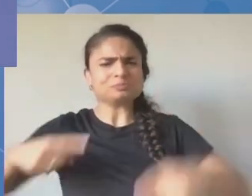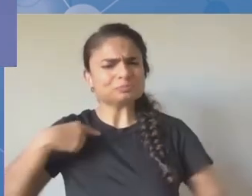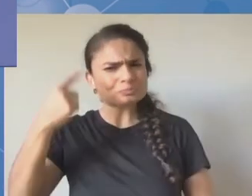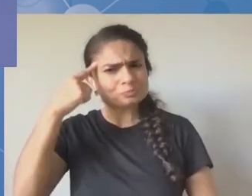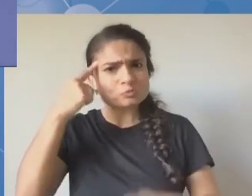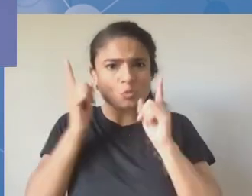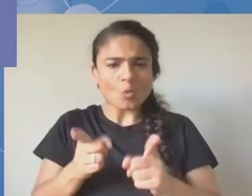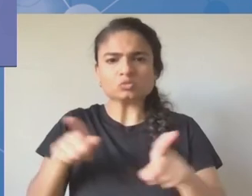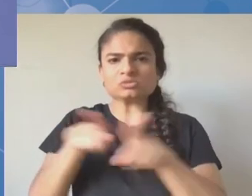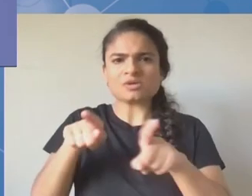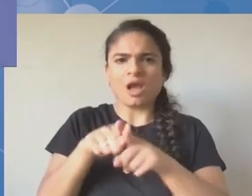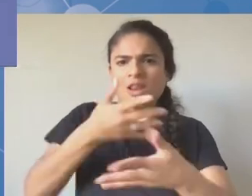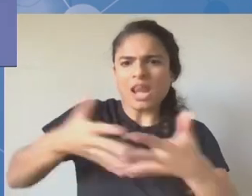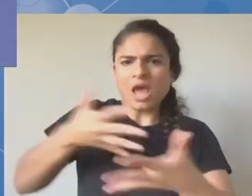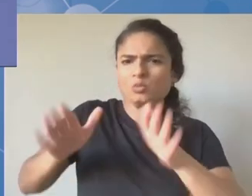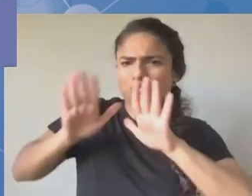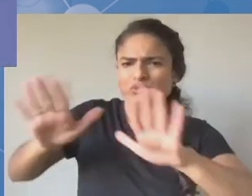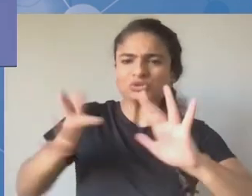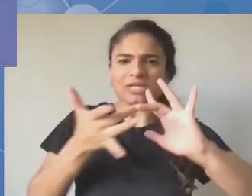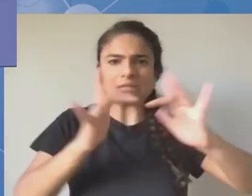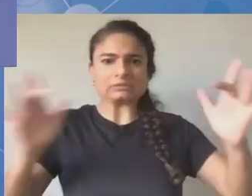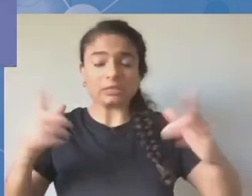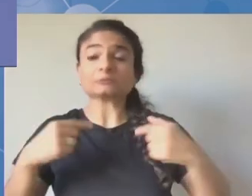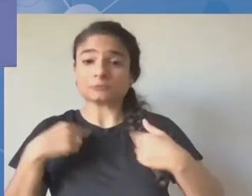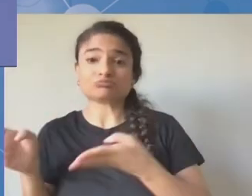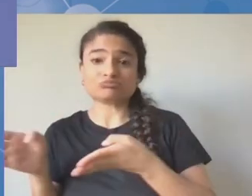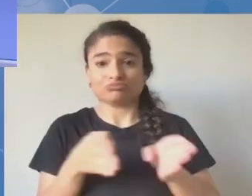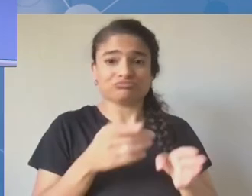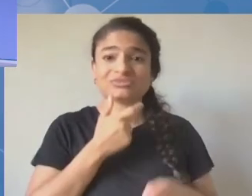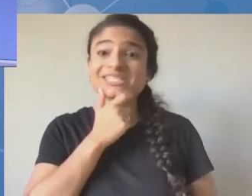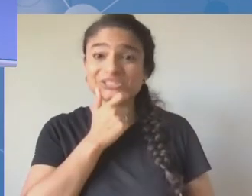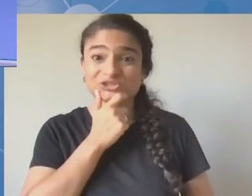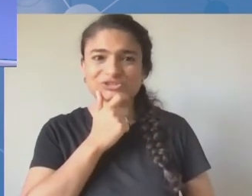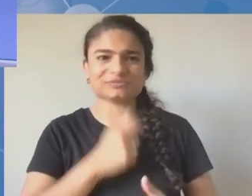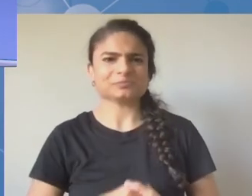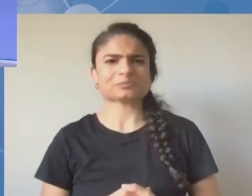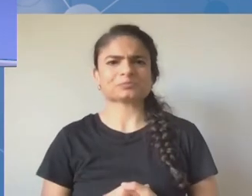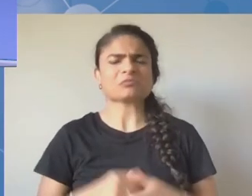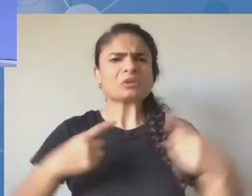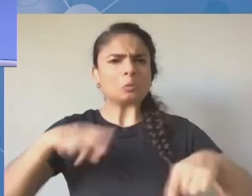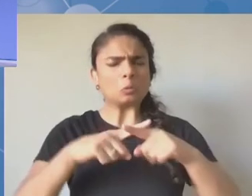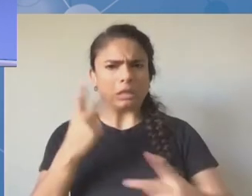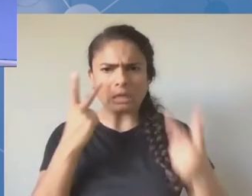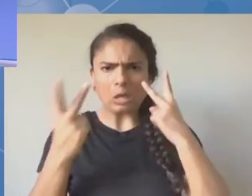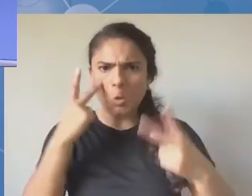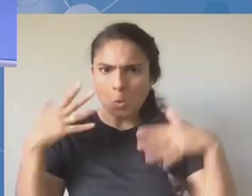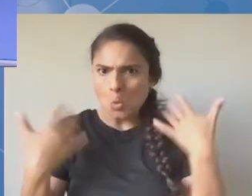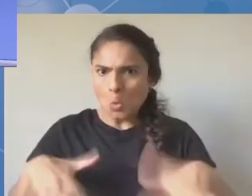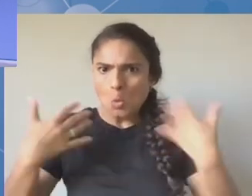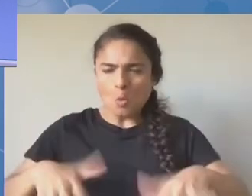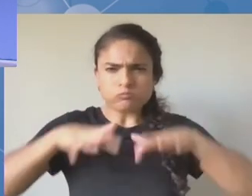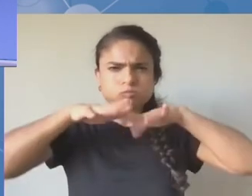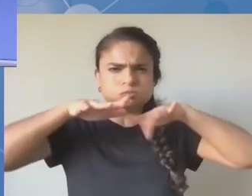Wiele sesji, w których uczestniczyliśmy było naprawdę bardzo różnorodnych i bardzo